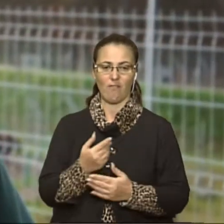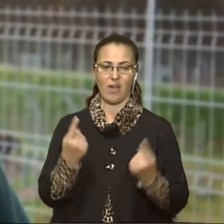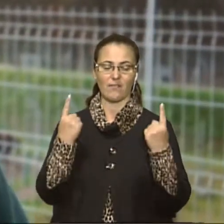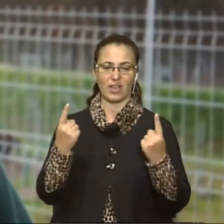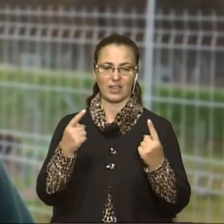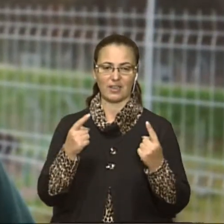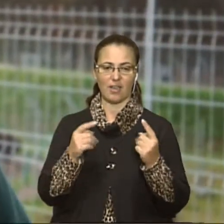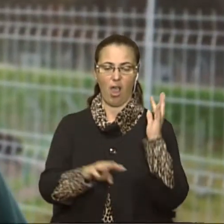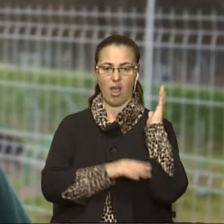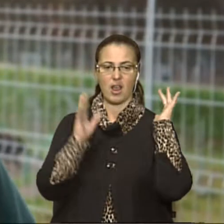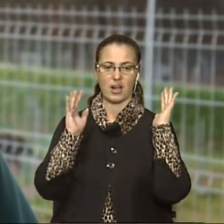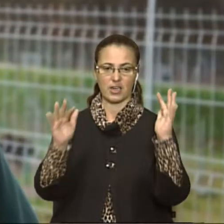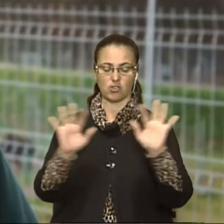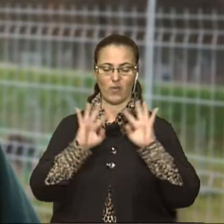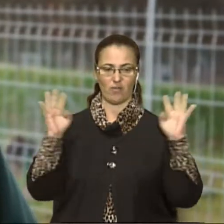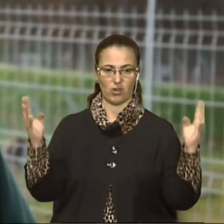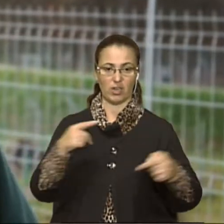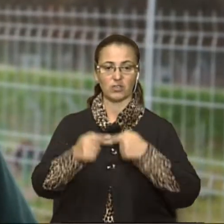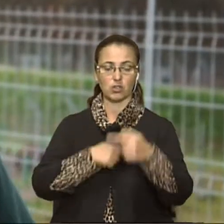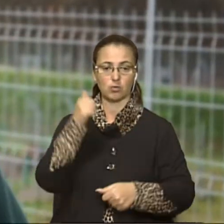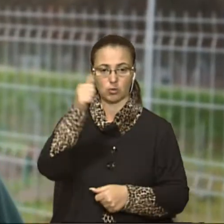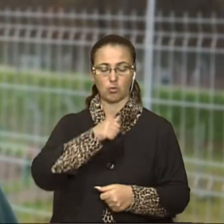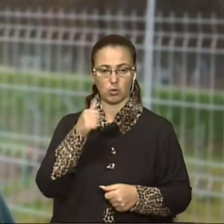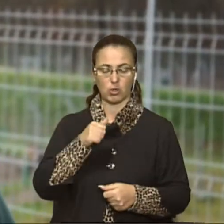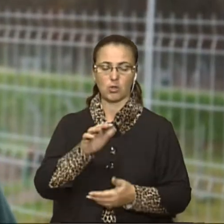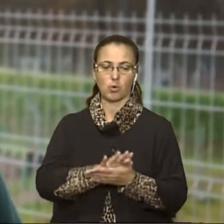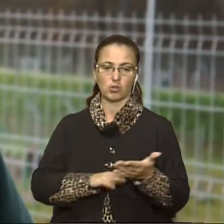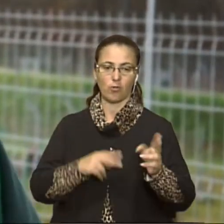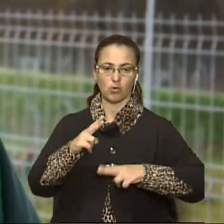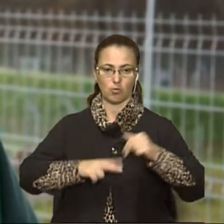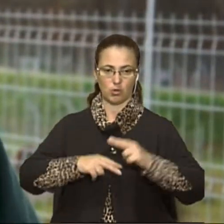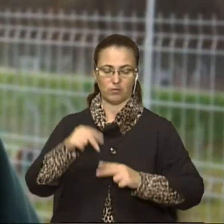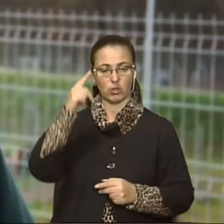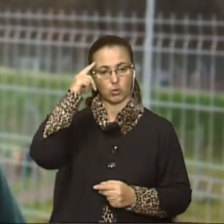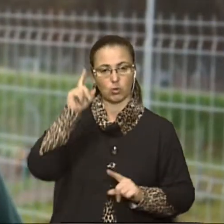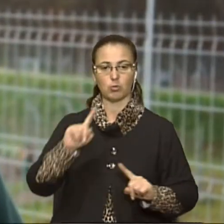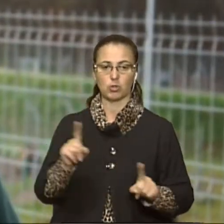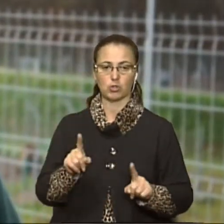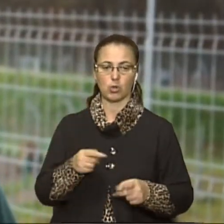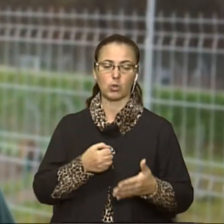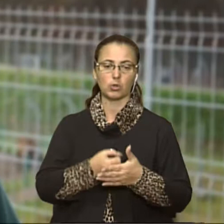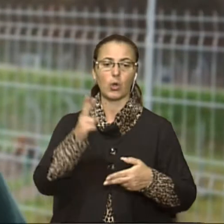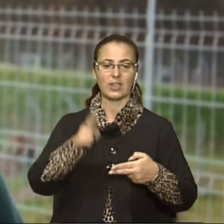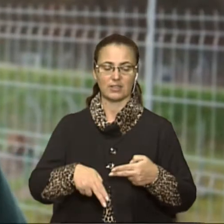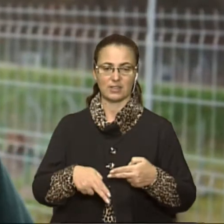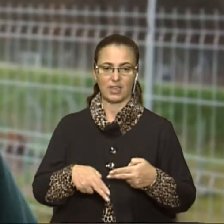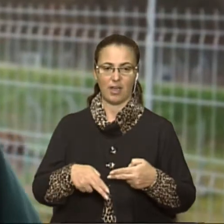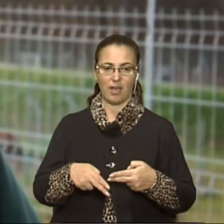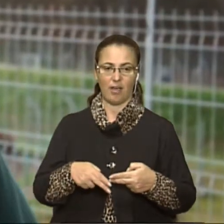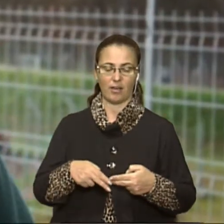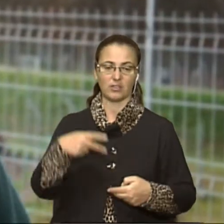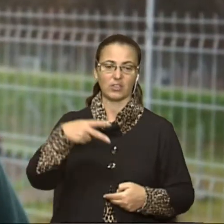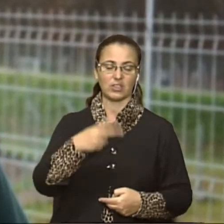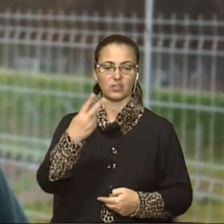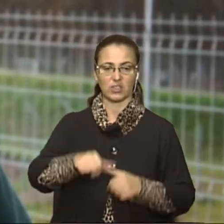лісових вольєрів. В наступному році також будемо продовжувати будівництво. Думаю, що до кінця 2020